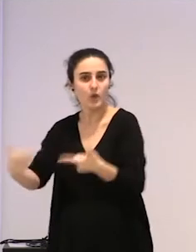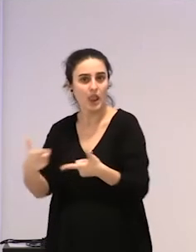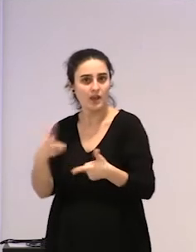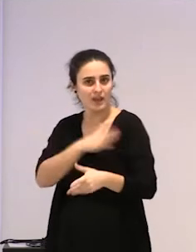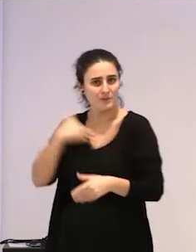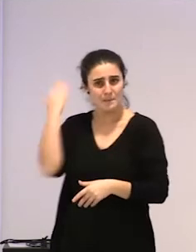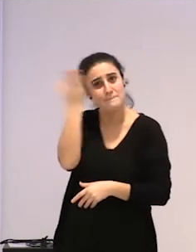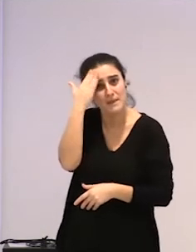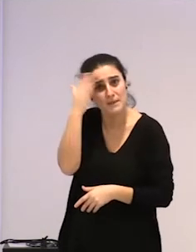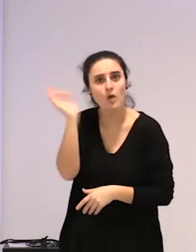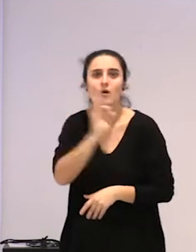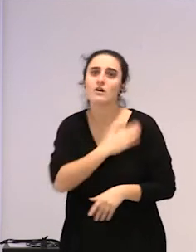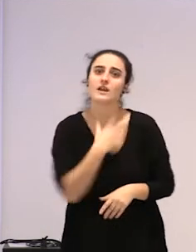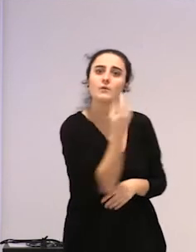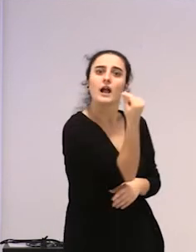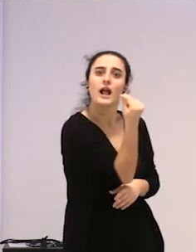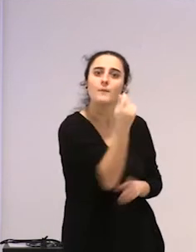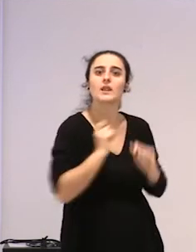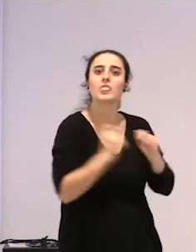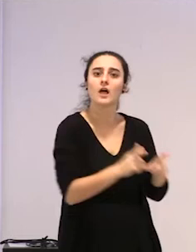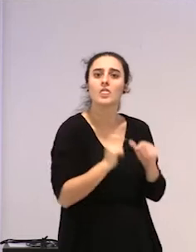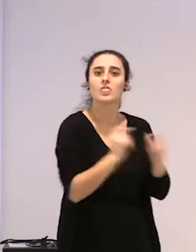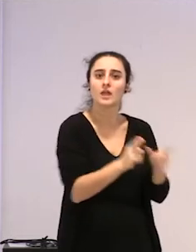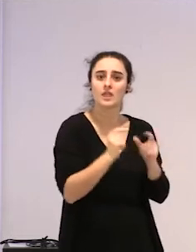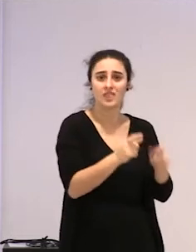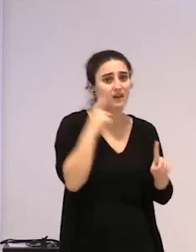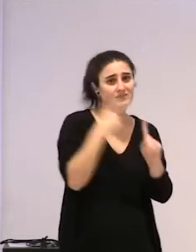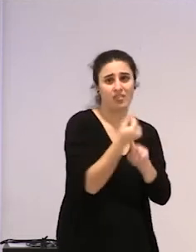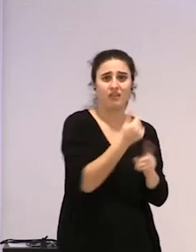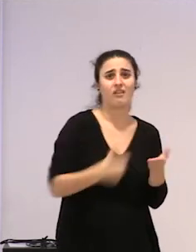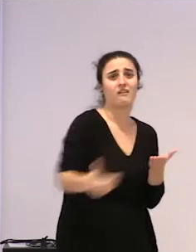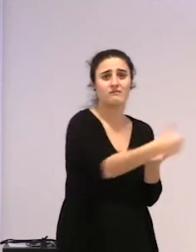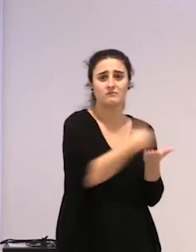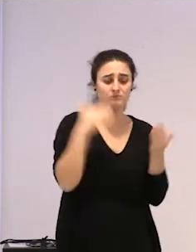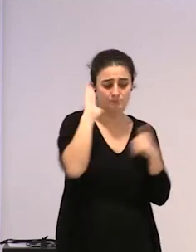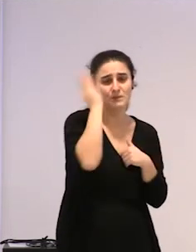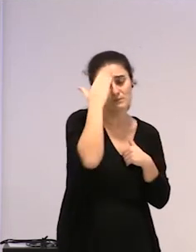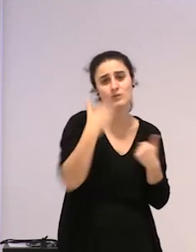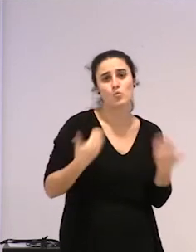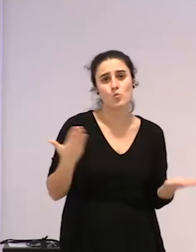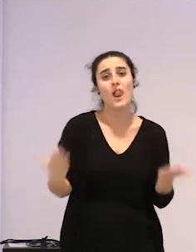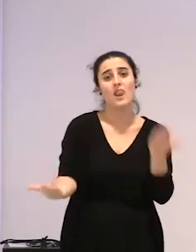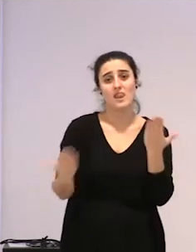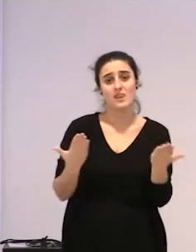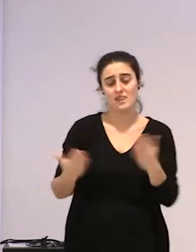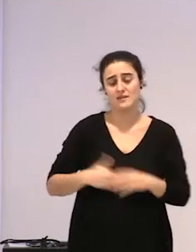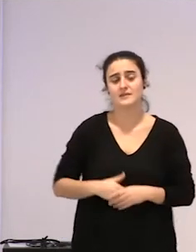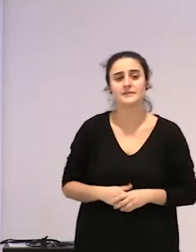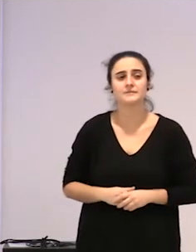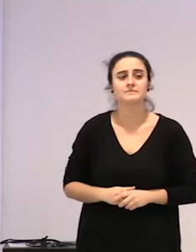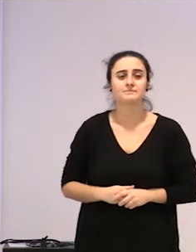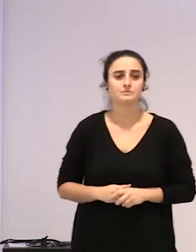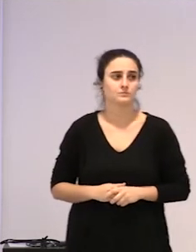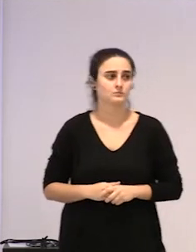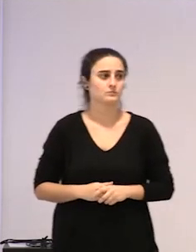dugu, kapitala metatzen, eta erraintagarritasun ekonomikoa ari begiratzen, ez. Bale, bueno,